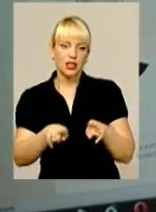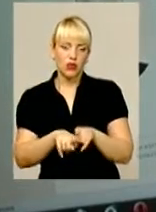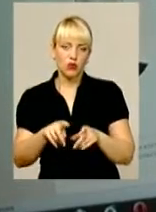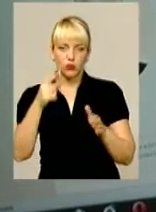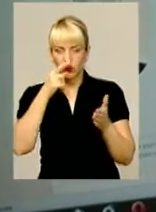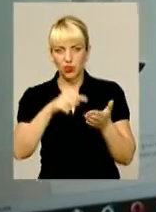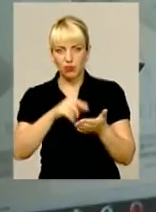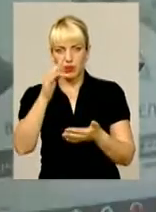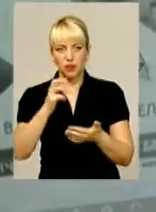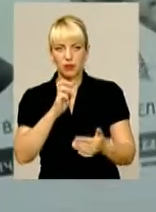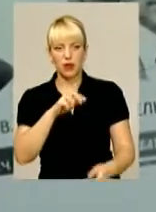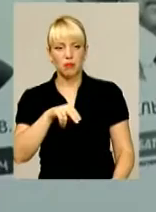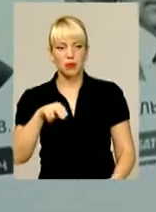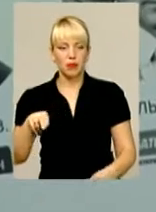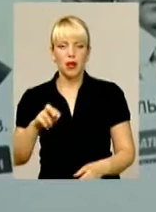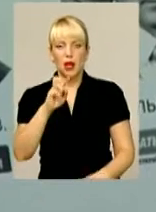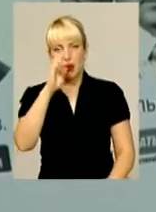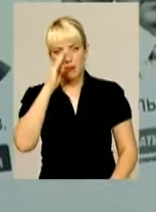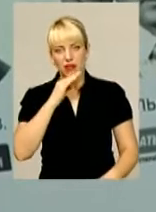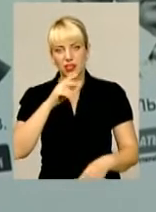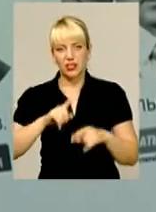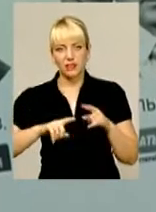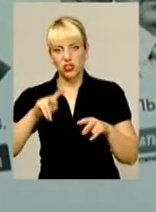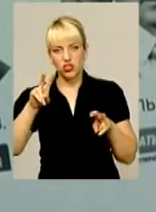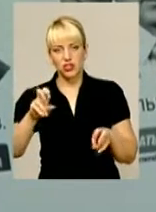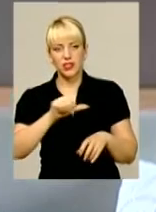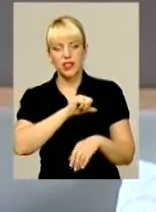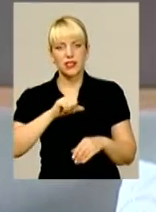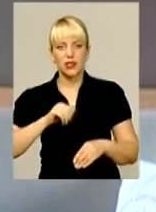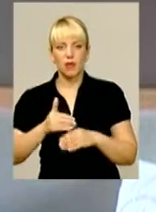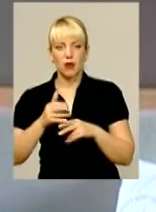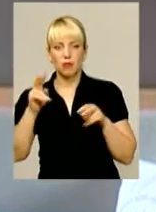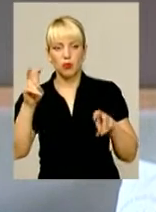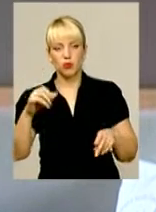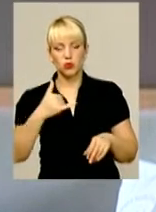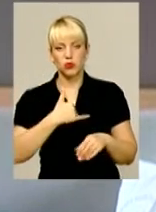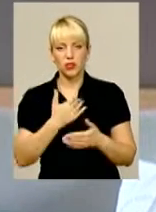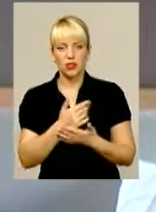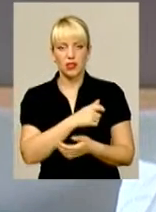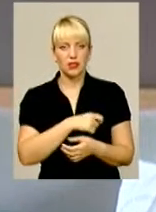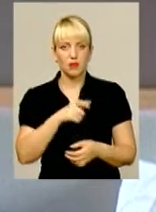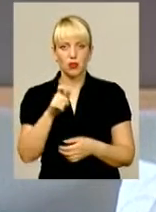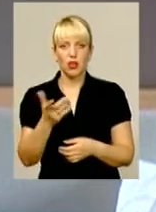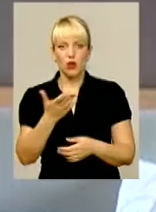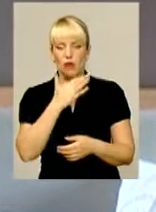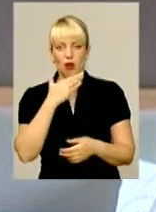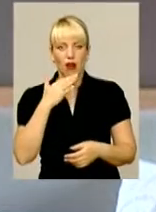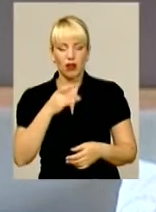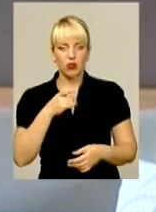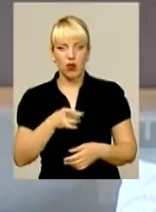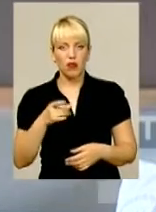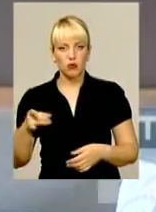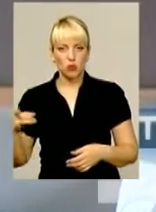переважно БППшники, а ще батьківщинівець та представник самопомочі. У нас є депутат, в якого найбільший автопарк. Він один з